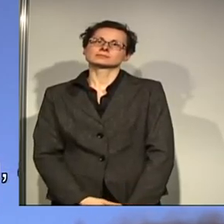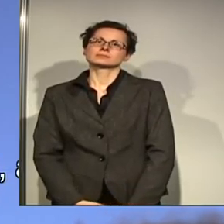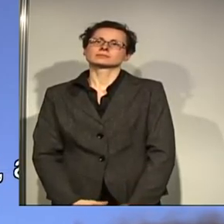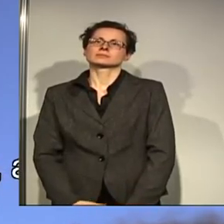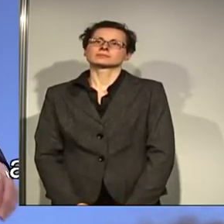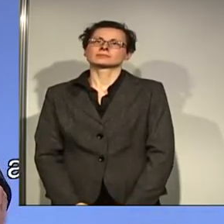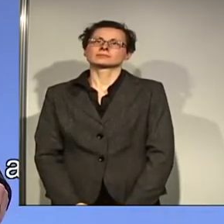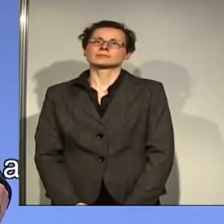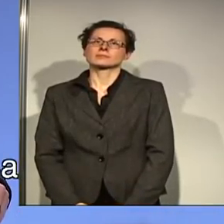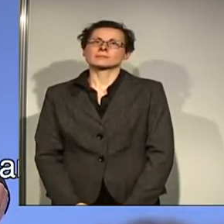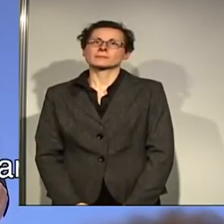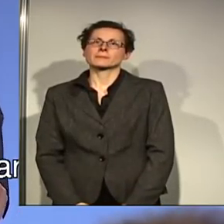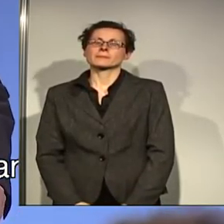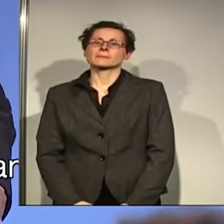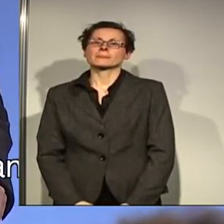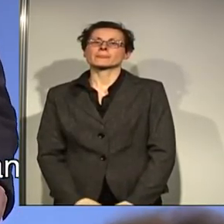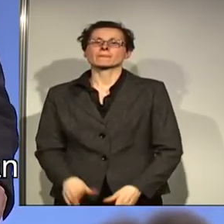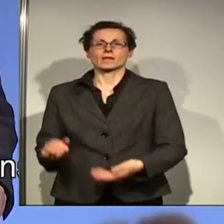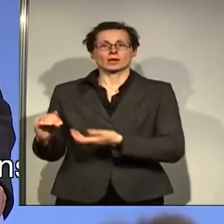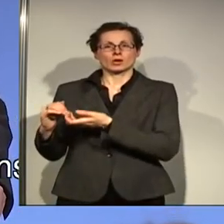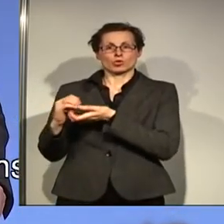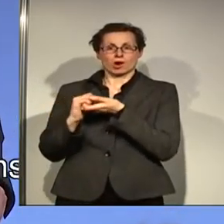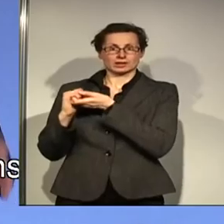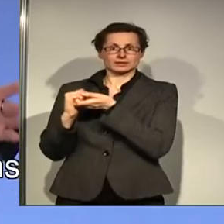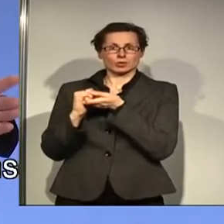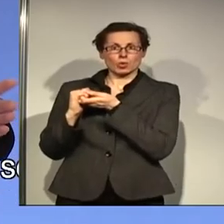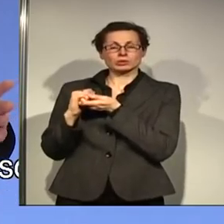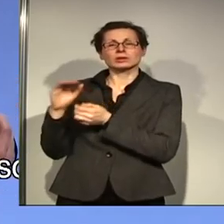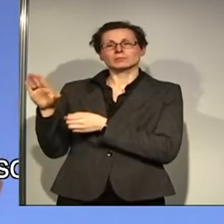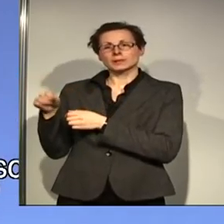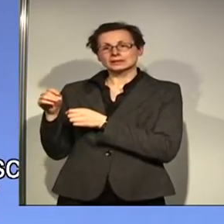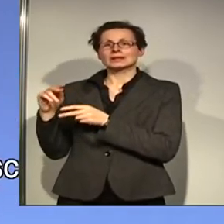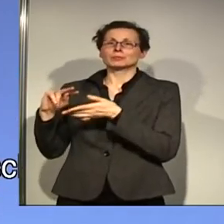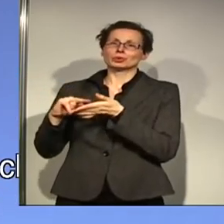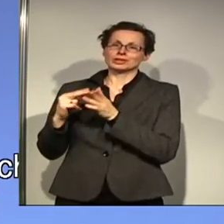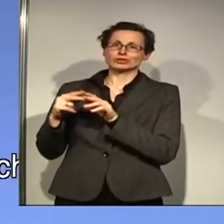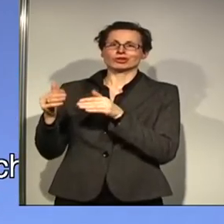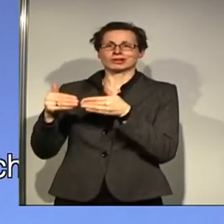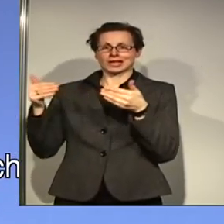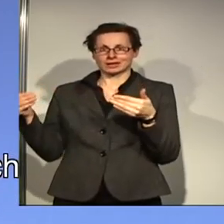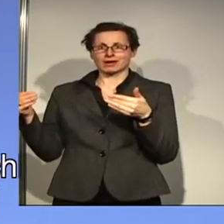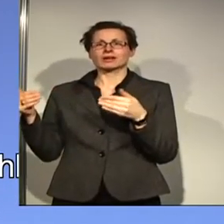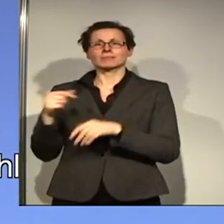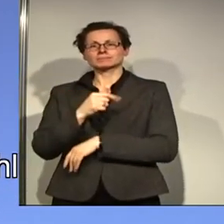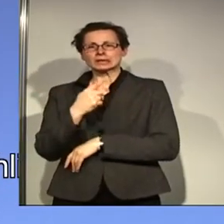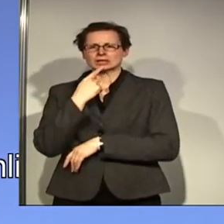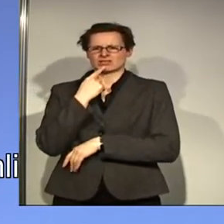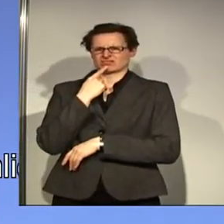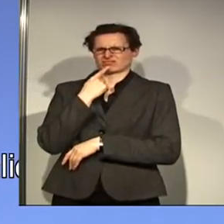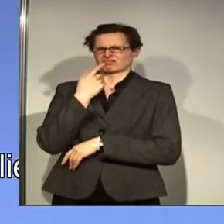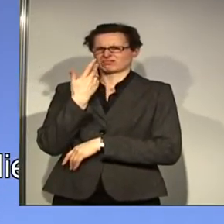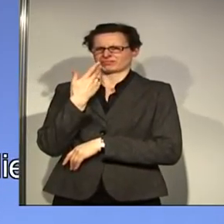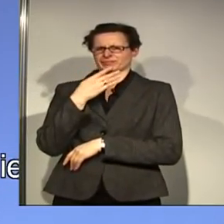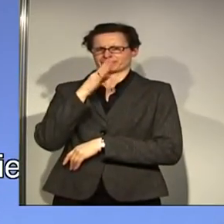Und ja, wir koalieren mit unserem politischen Gegner. Manche finden das schizophren. Ich sage, es ist